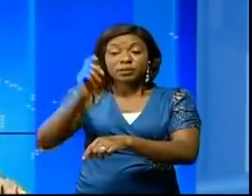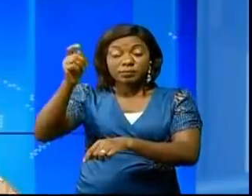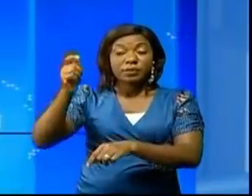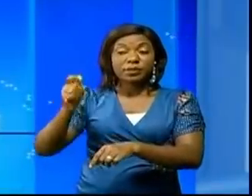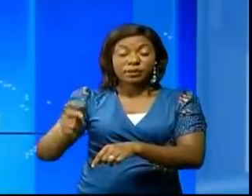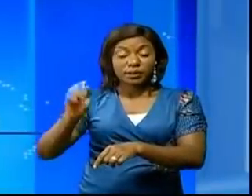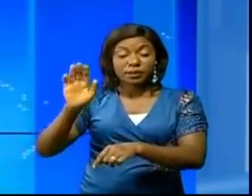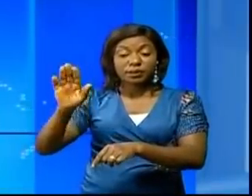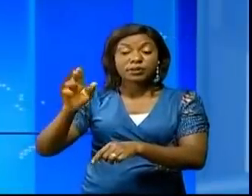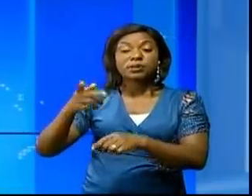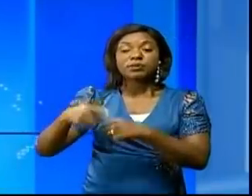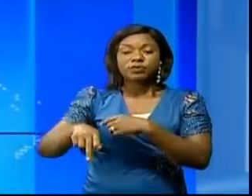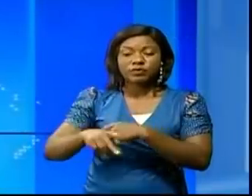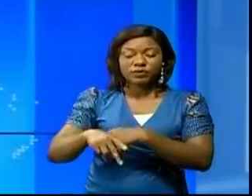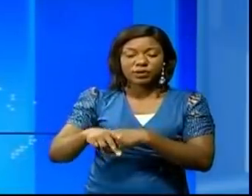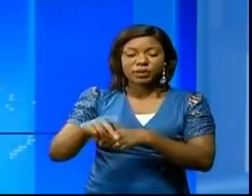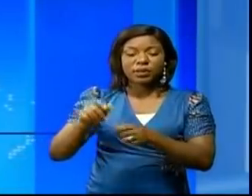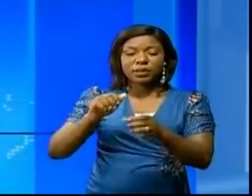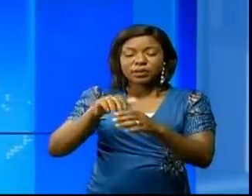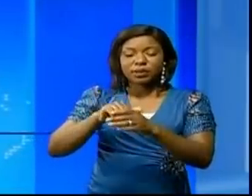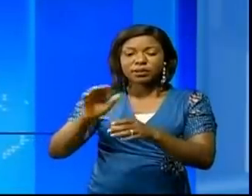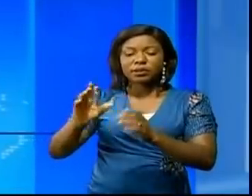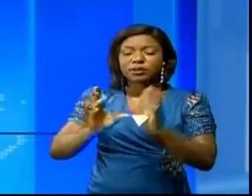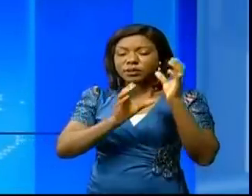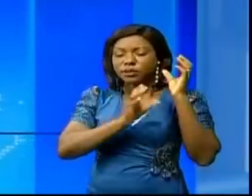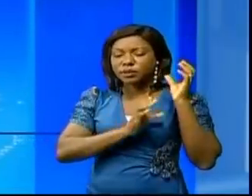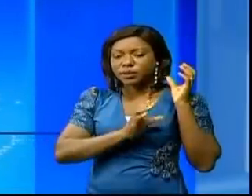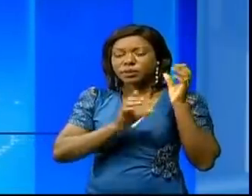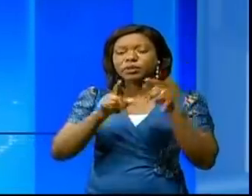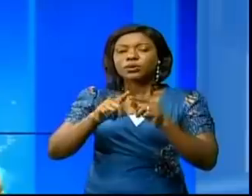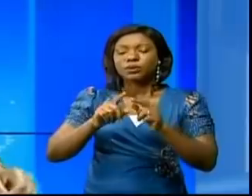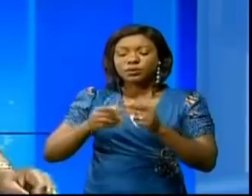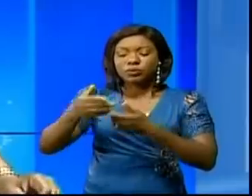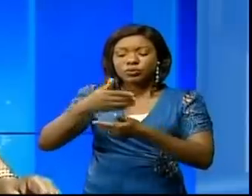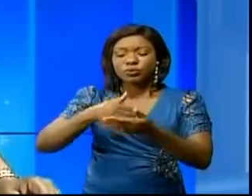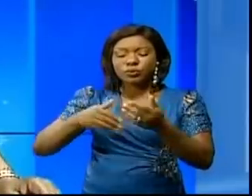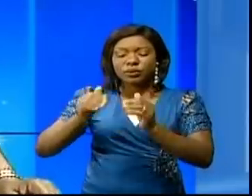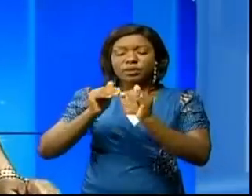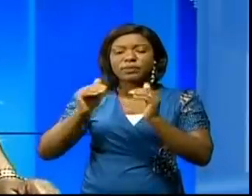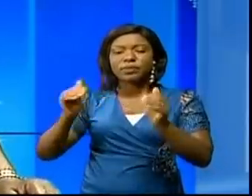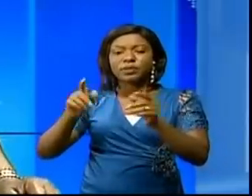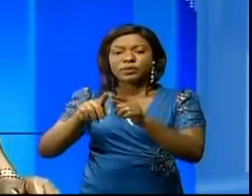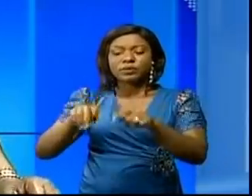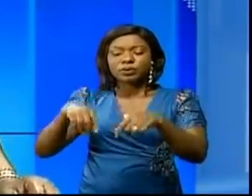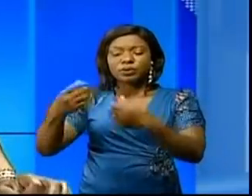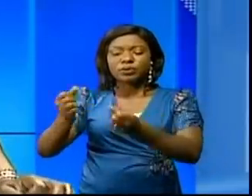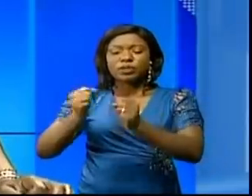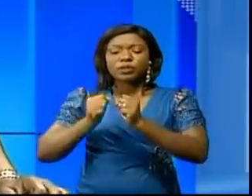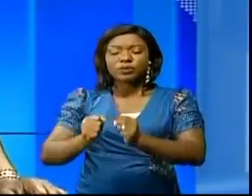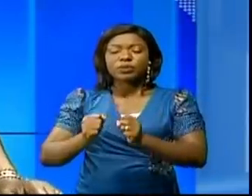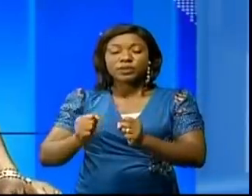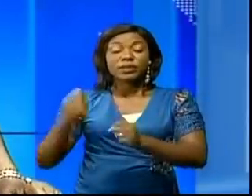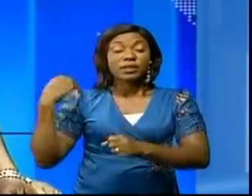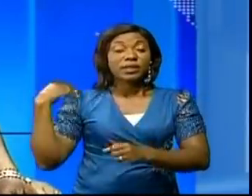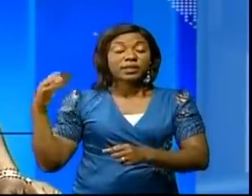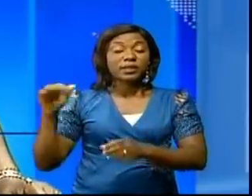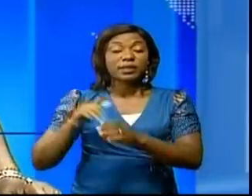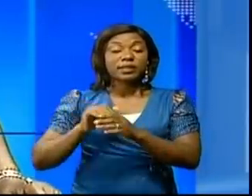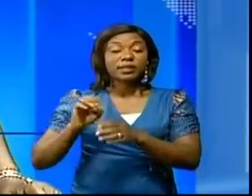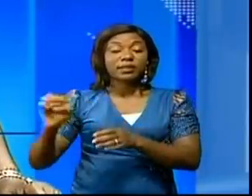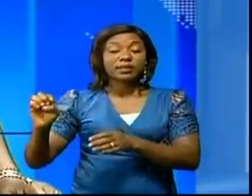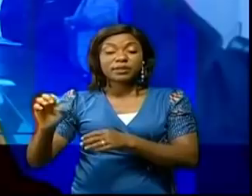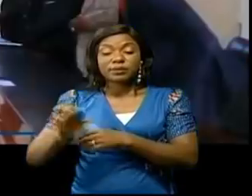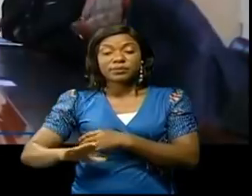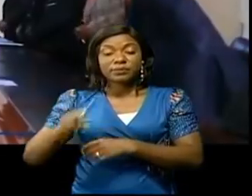de ce province dans sa lourde charge de pacifier et restaurer l'autorité de l'État dans cette partie du pays.